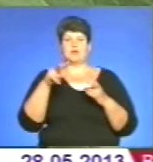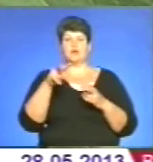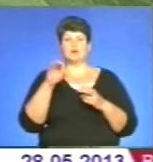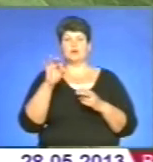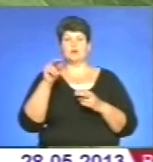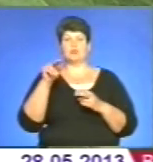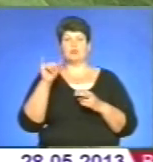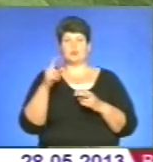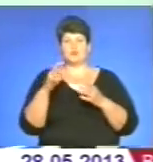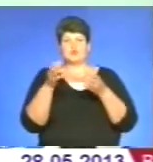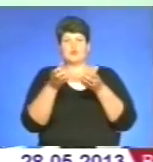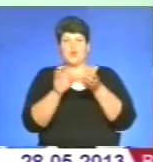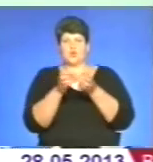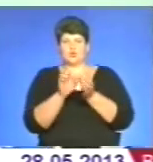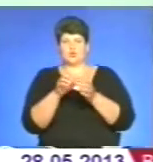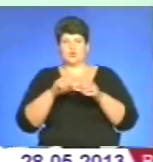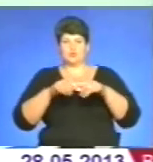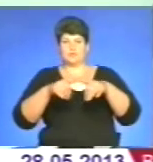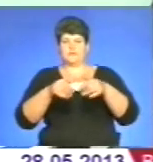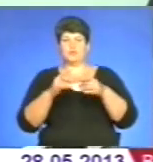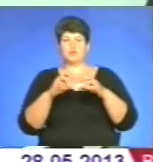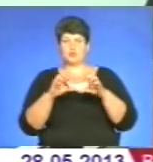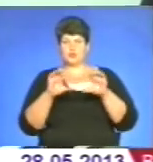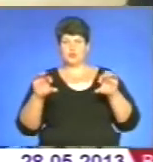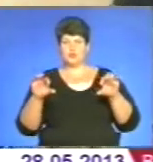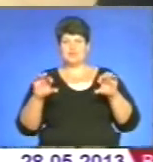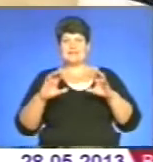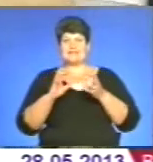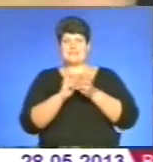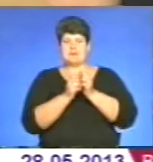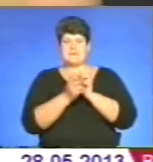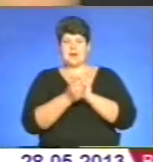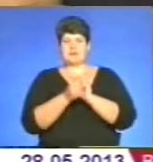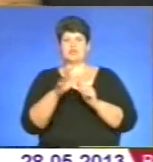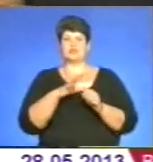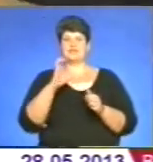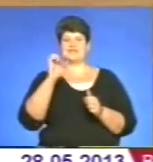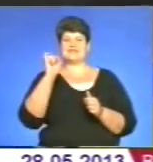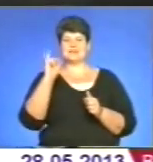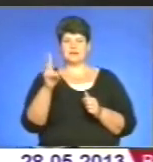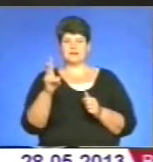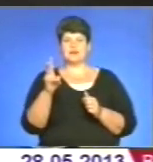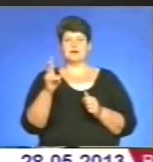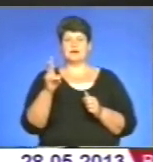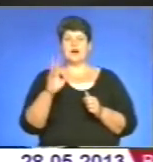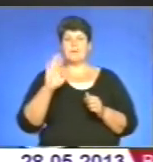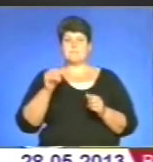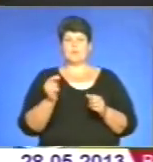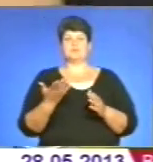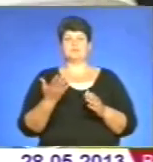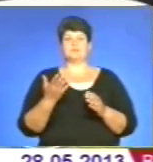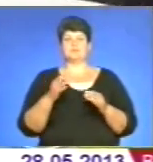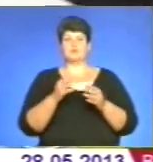згорнути трубкою, зім'яти, щоби вийшов сік. Потім розложити,